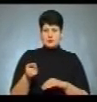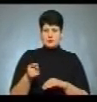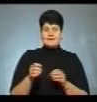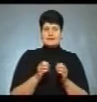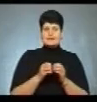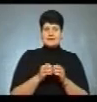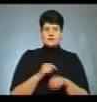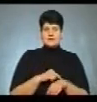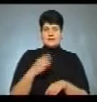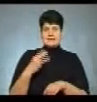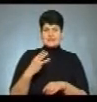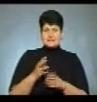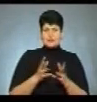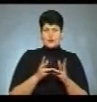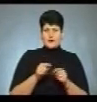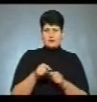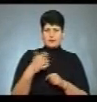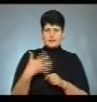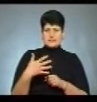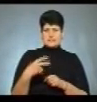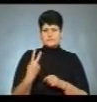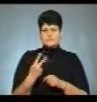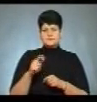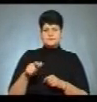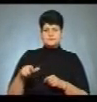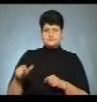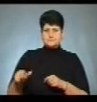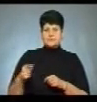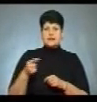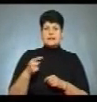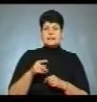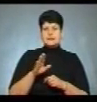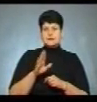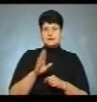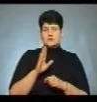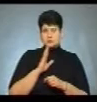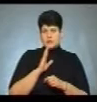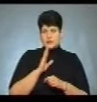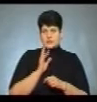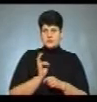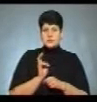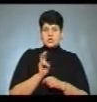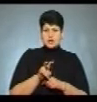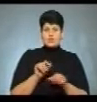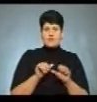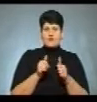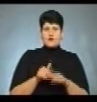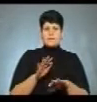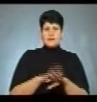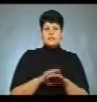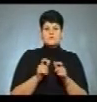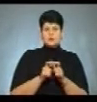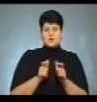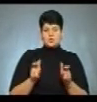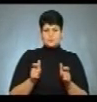10-30 ми нарахували тут 52 осіб. Тернополянка Тетяна Яцековська прийшла, аби оформити банківську